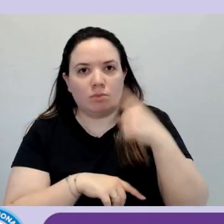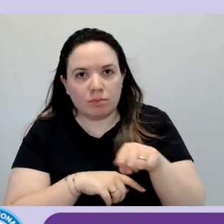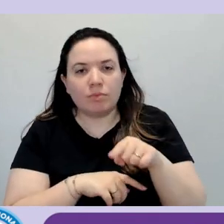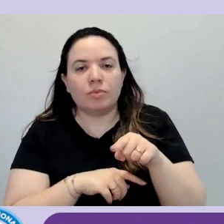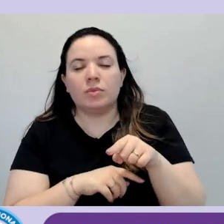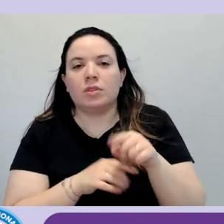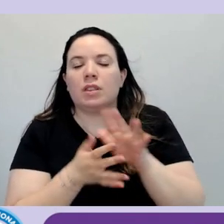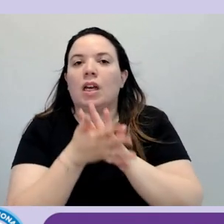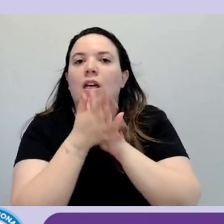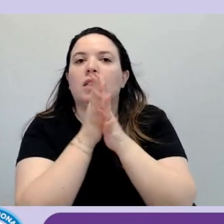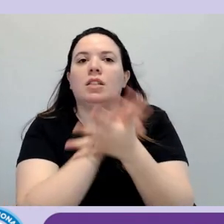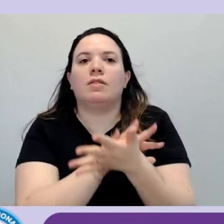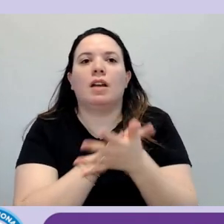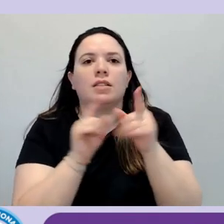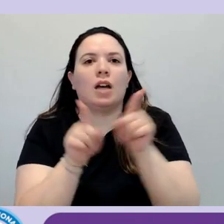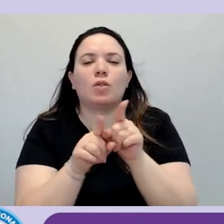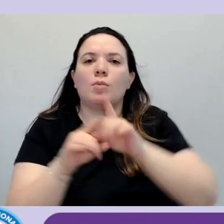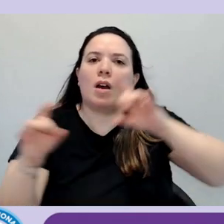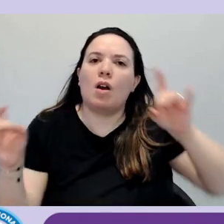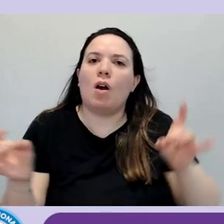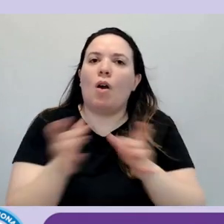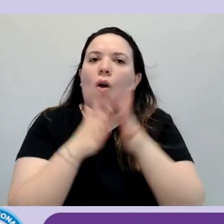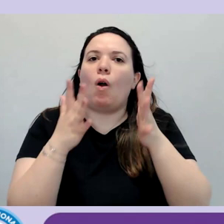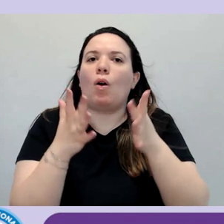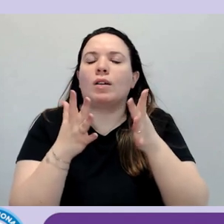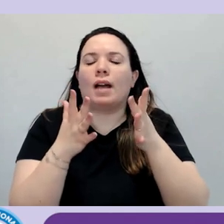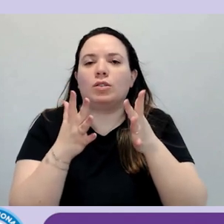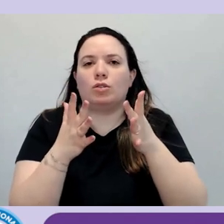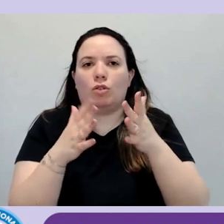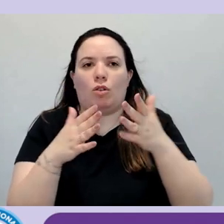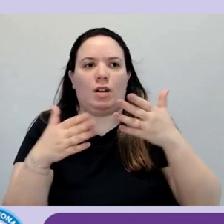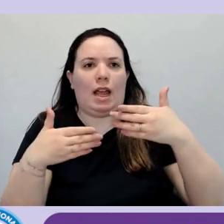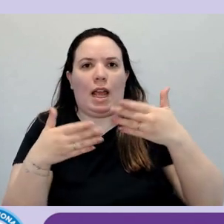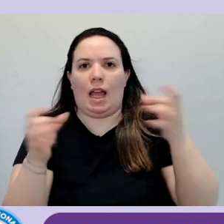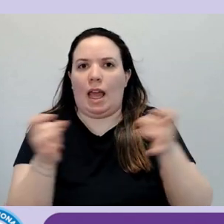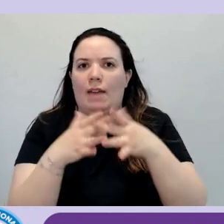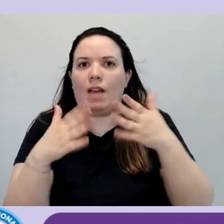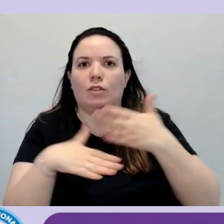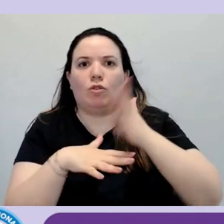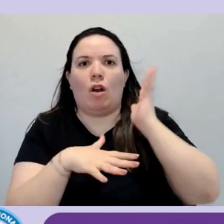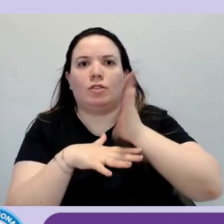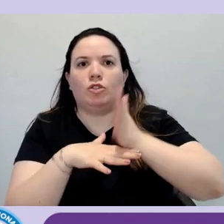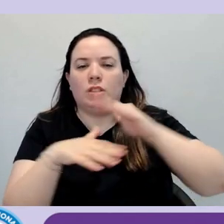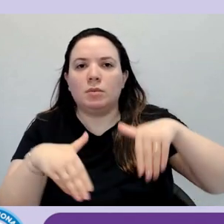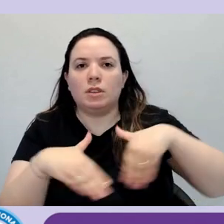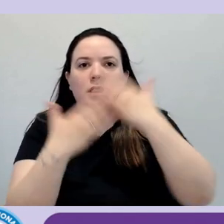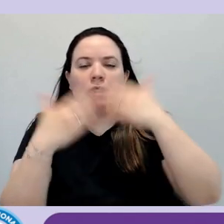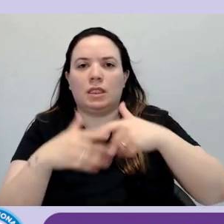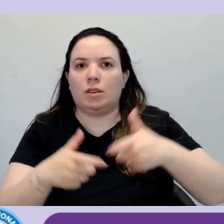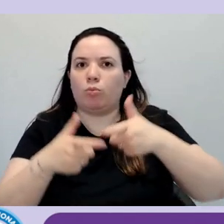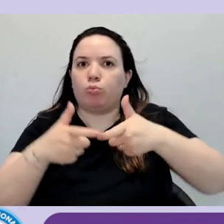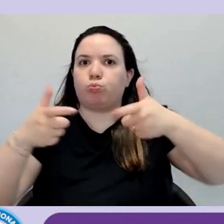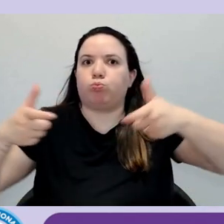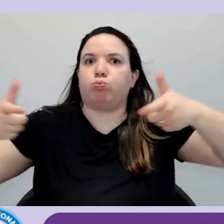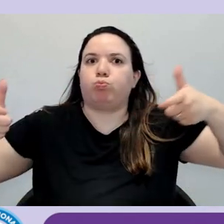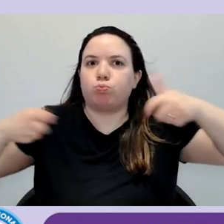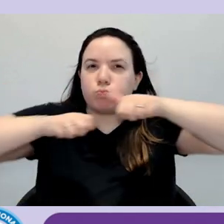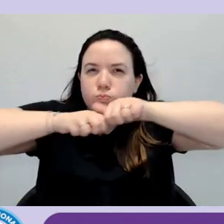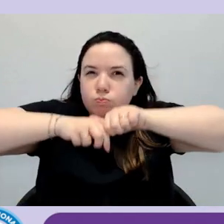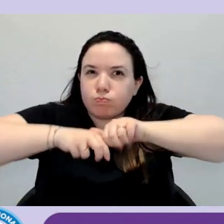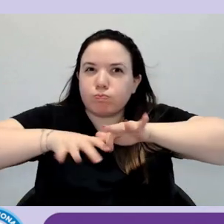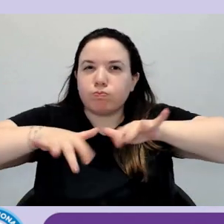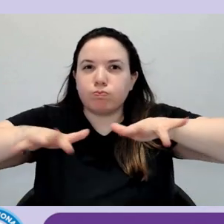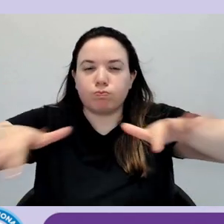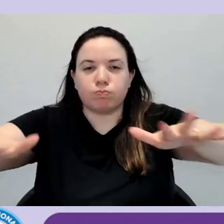la la l'espansione del dell'evento è un aumento esponenziale diciamo dei dei